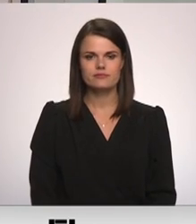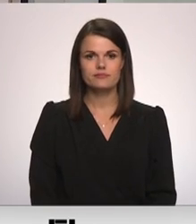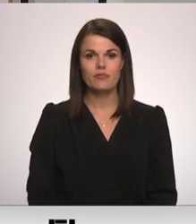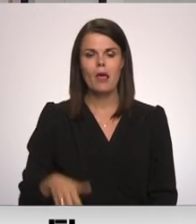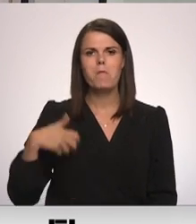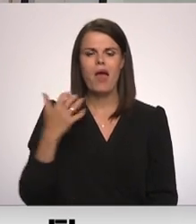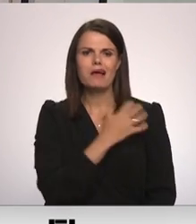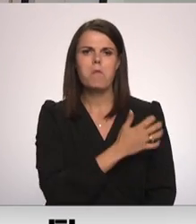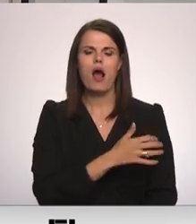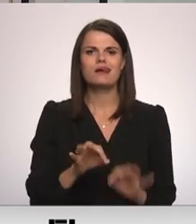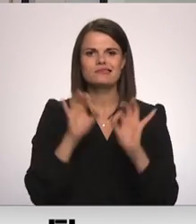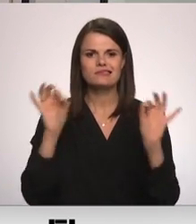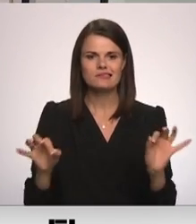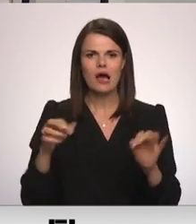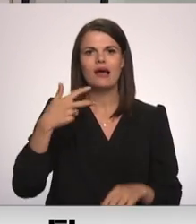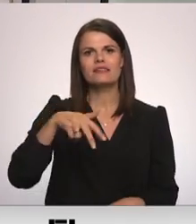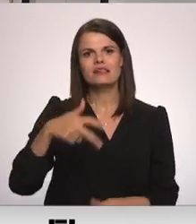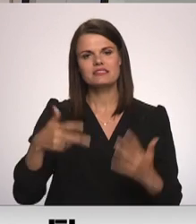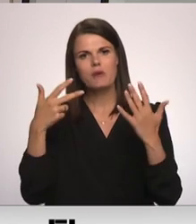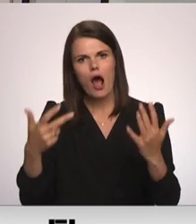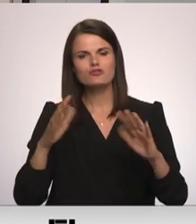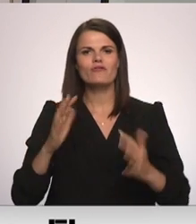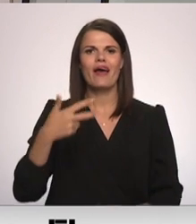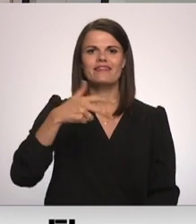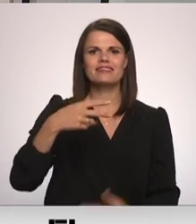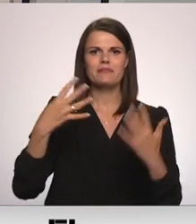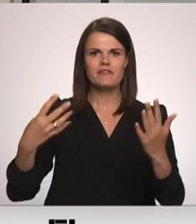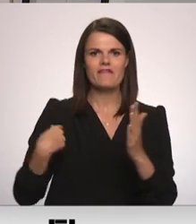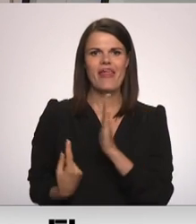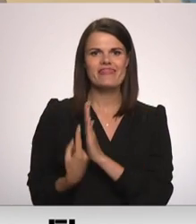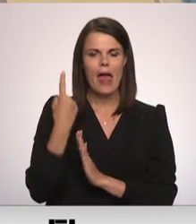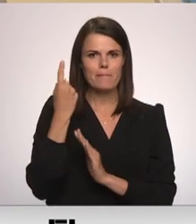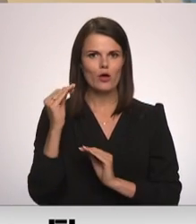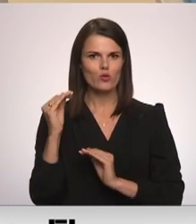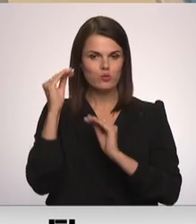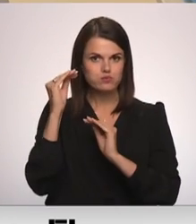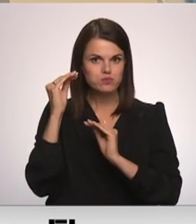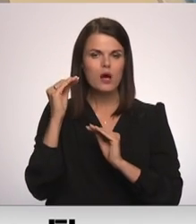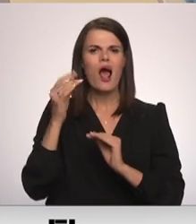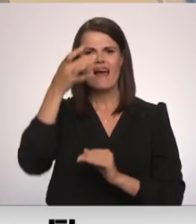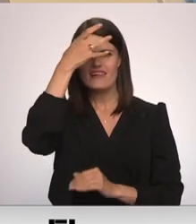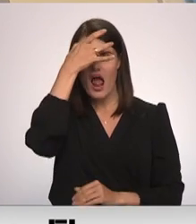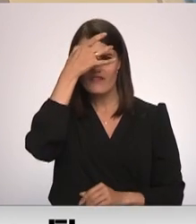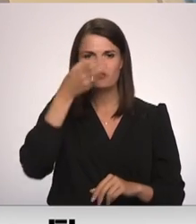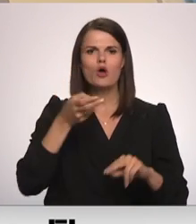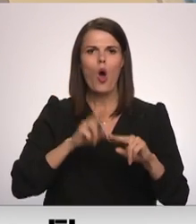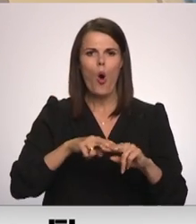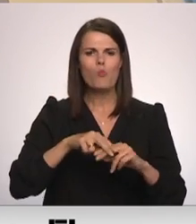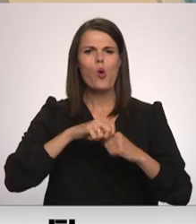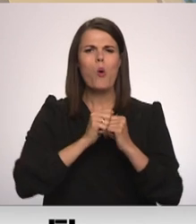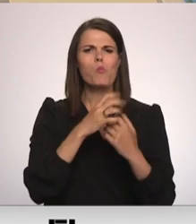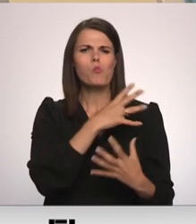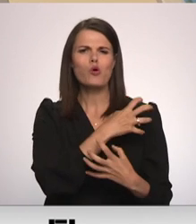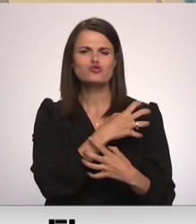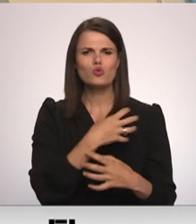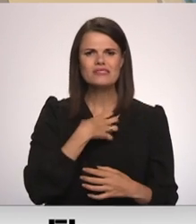Pērtiķu bakas sākas ar 38 vai 39 grādu paaugstinātu ķermeņa temperatūru, galvas sāpēm, moskoļu un muguras